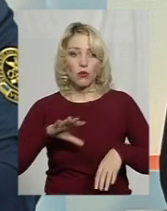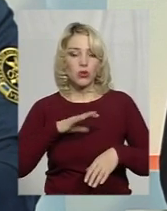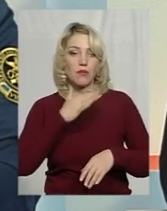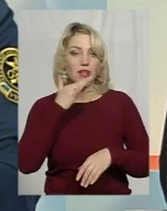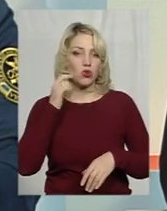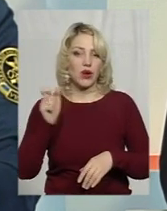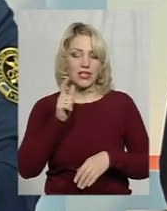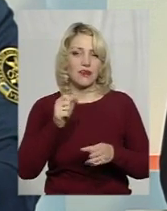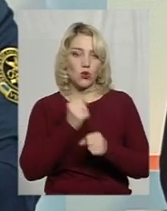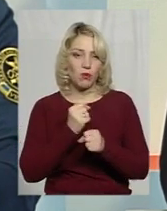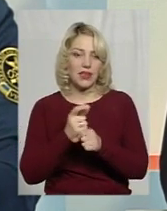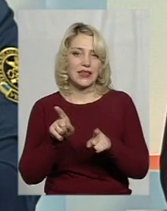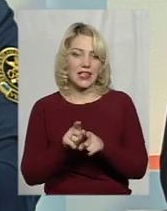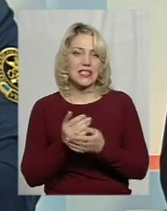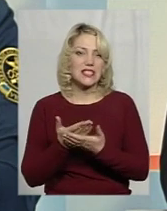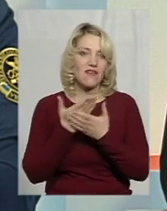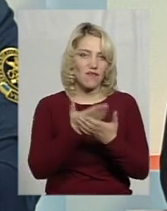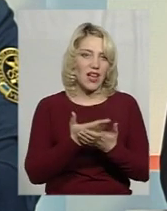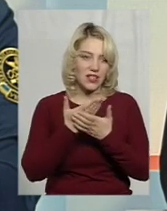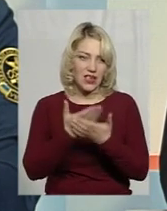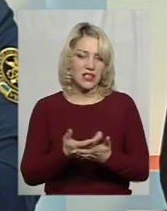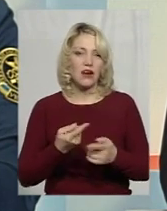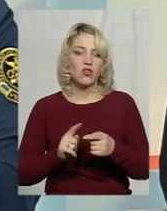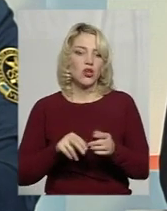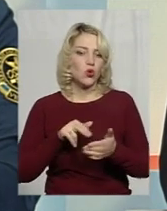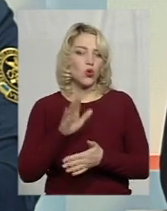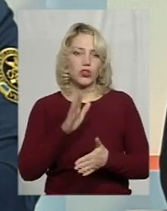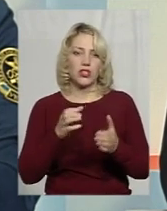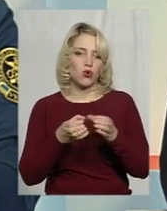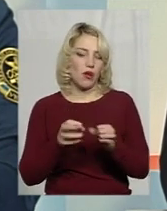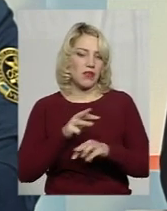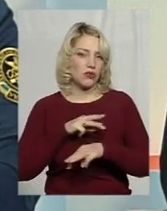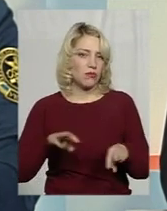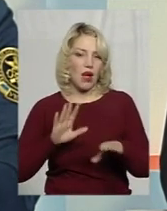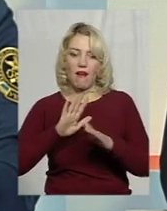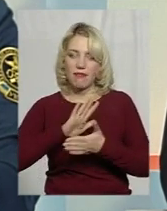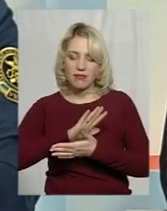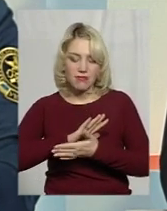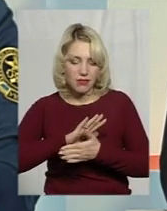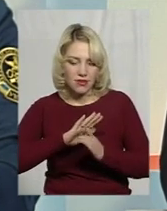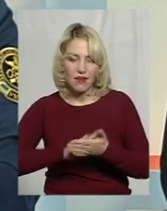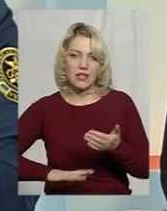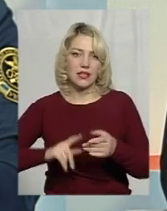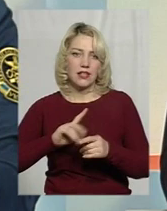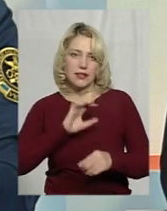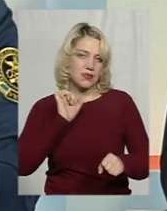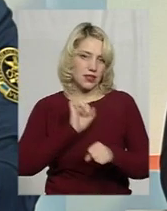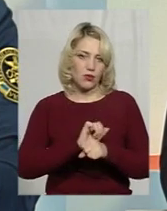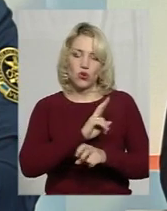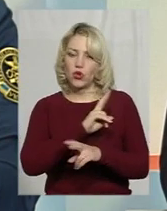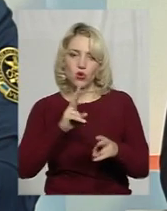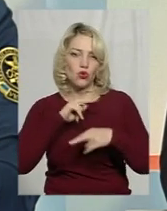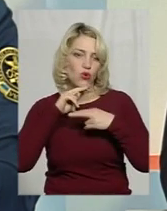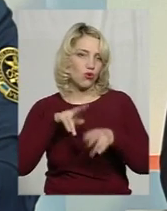неодноразово такі звернення, вони доходять фактично тільки до Кабінету Міністрів. Далі воно просто затихає, на нього ніхто не звертає увагу.